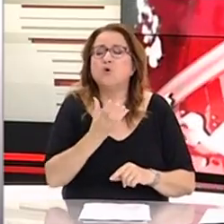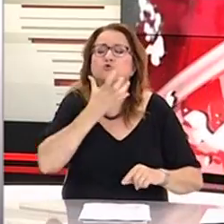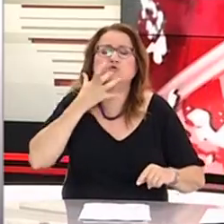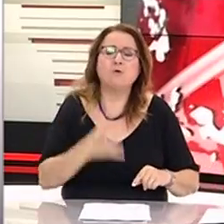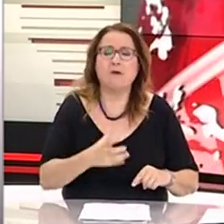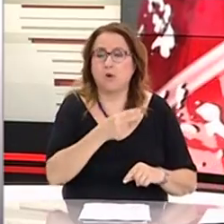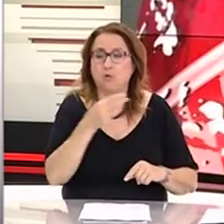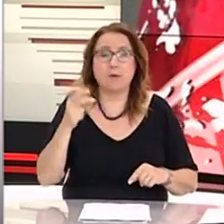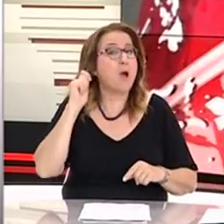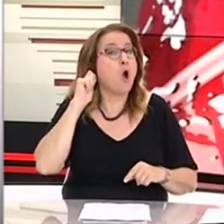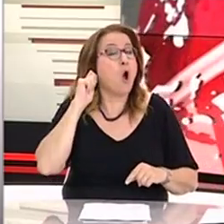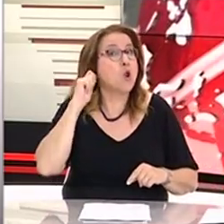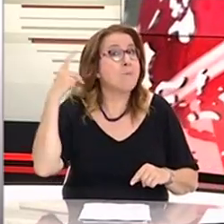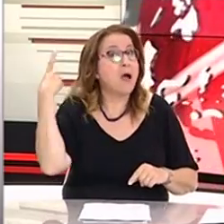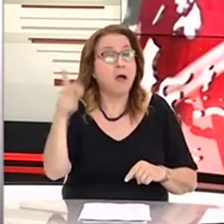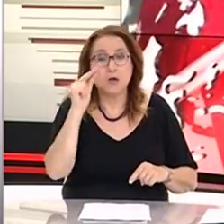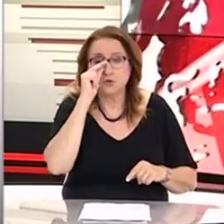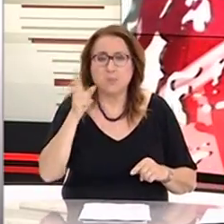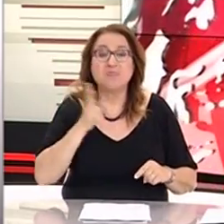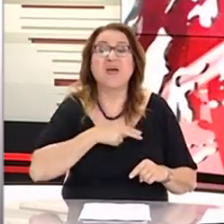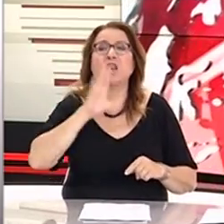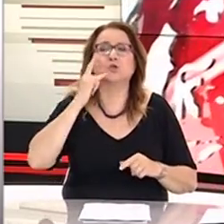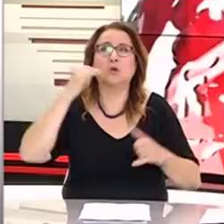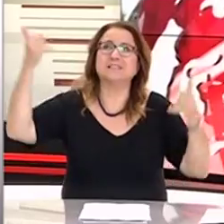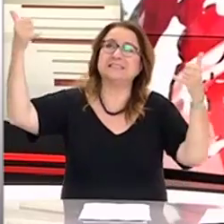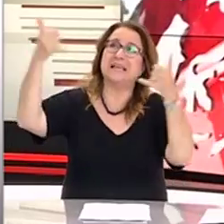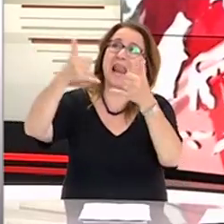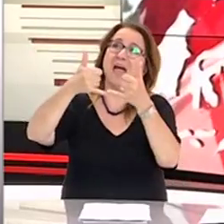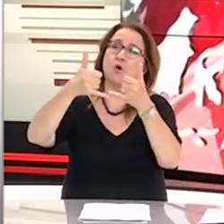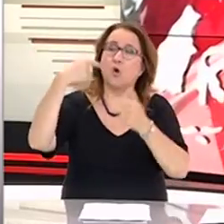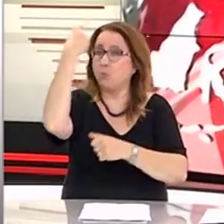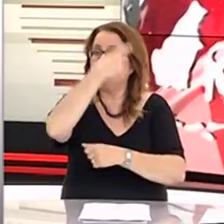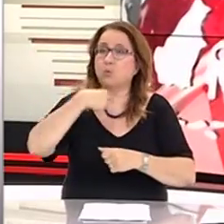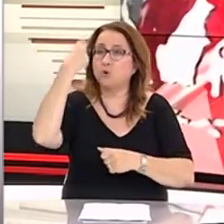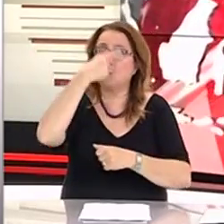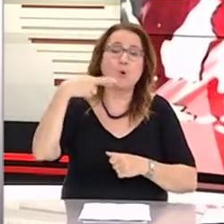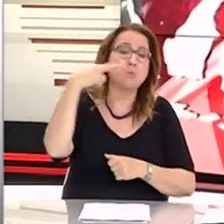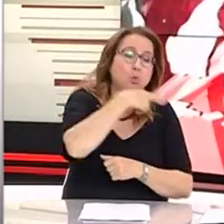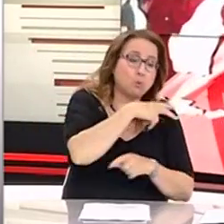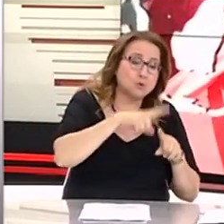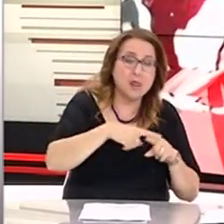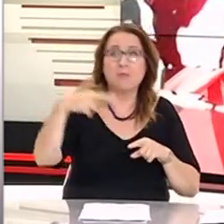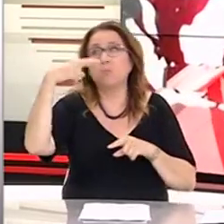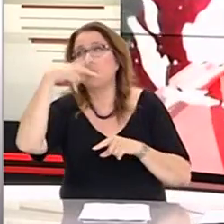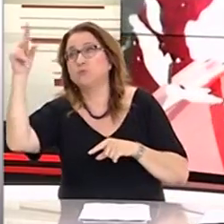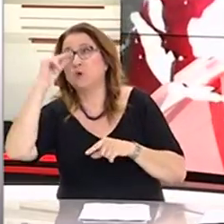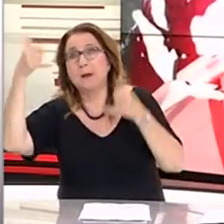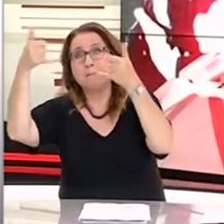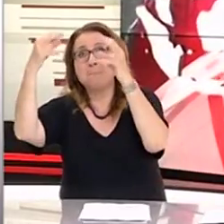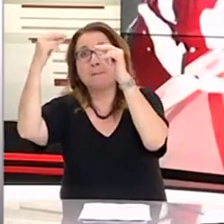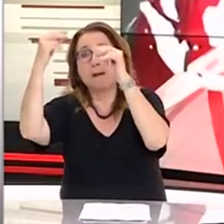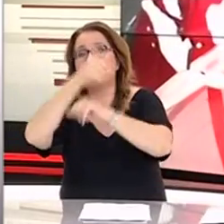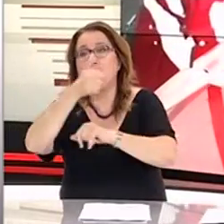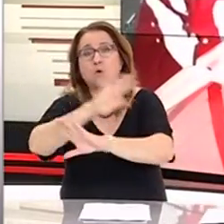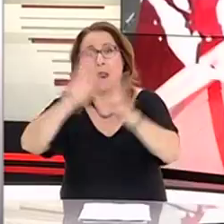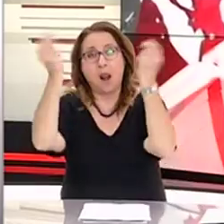όπως το ονοματολογικό, να επιλύεται τηλεφωνικός και με τη μορφή προσωπικής συμφωνίας μεταξύ των πρωθυπουργών των δύο χωρών. Ήταν αναμενόμενη η αντίδραση